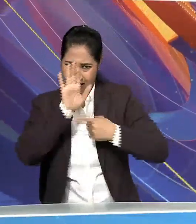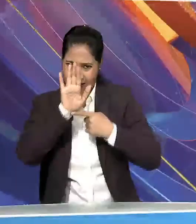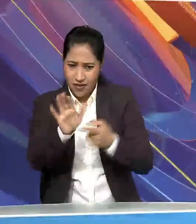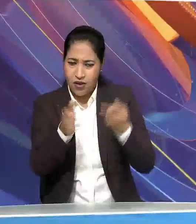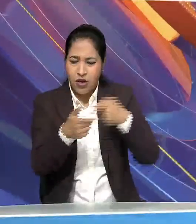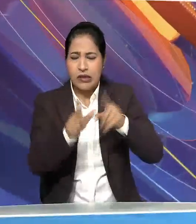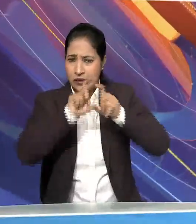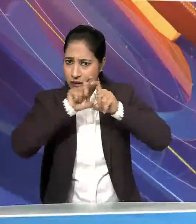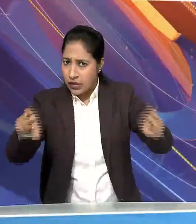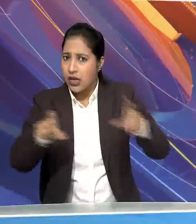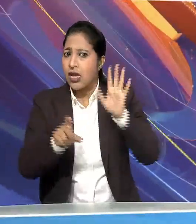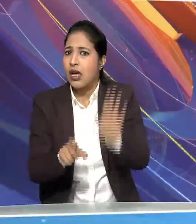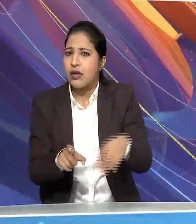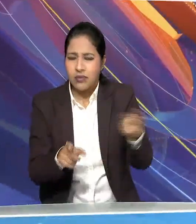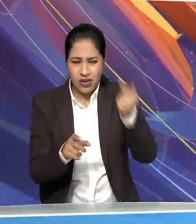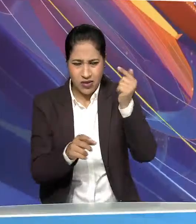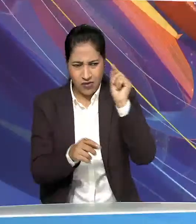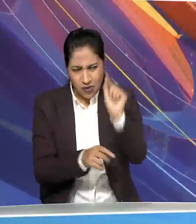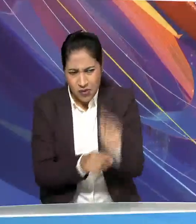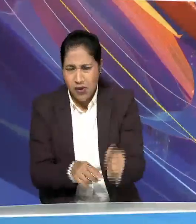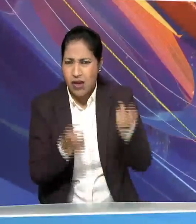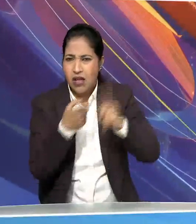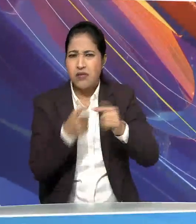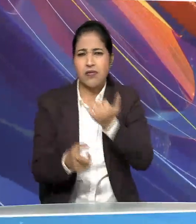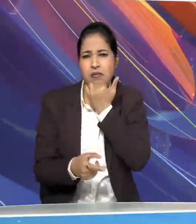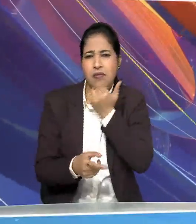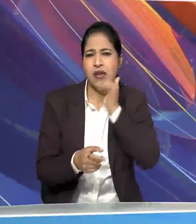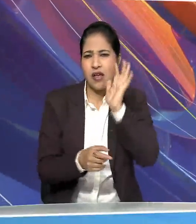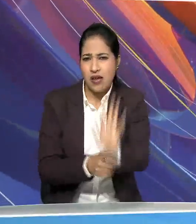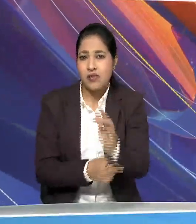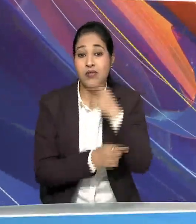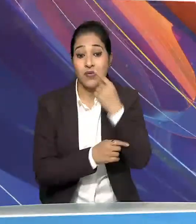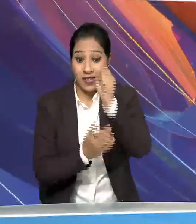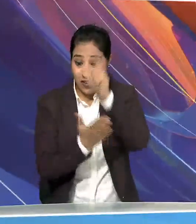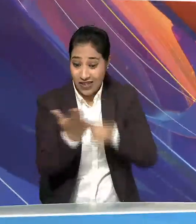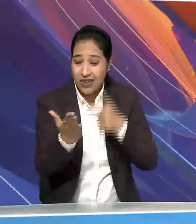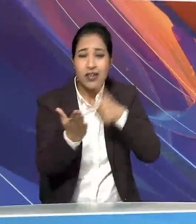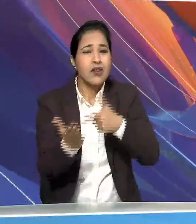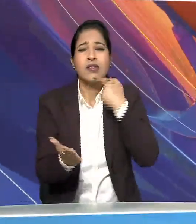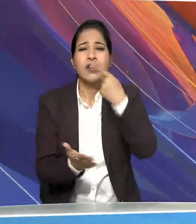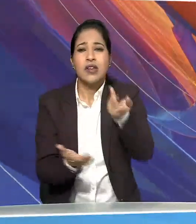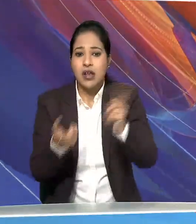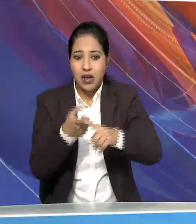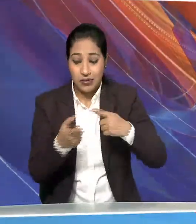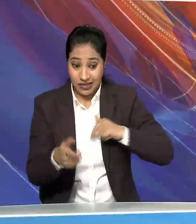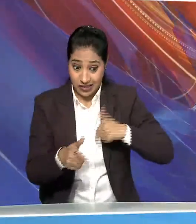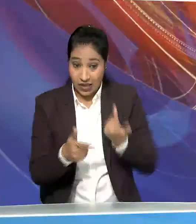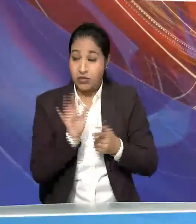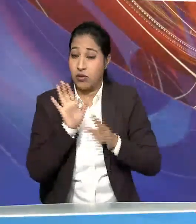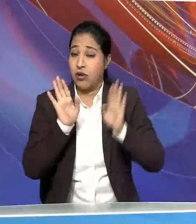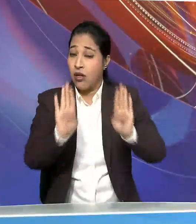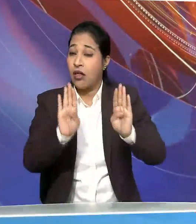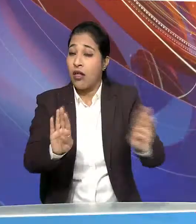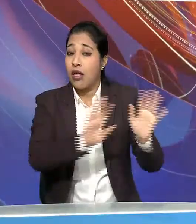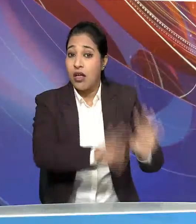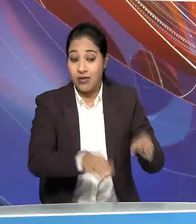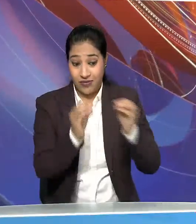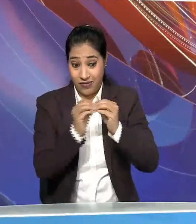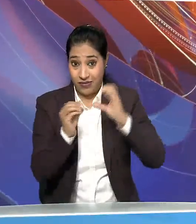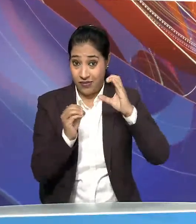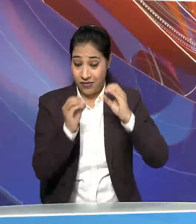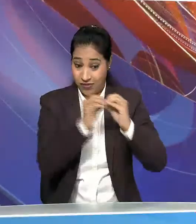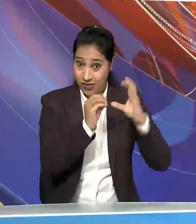स्पश रूप से तथ्यात्मख गलतियां की है पत्र में ये भी कहा गया कि खुद को स्थापित करने के लिए BBC